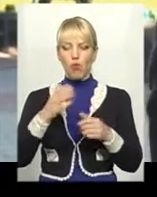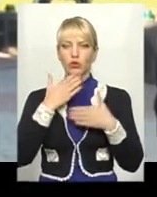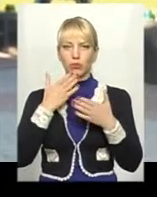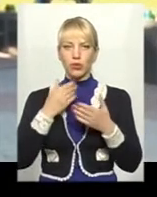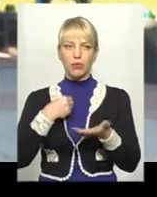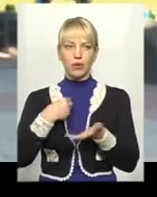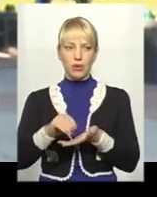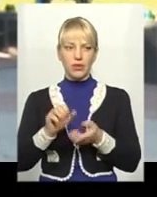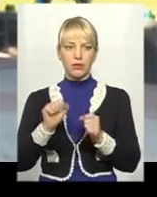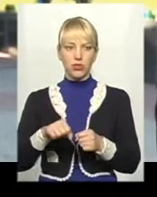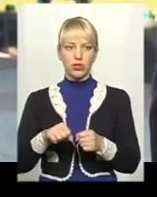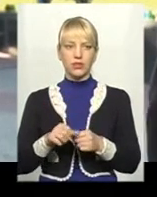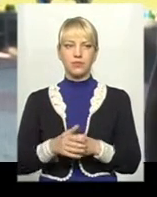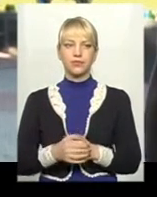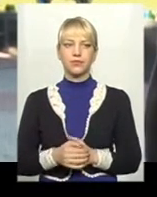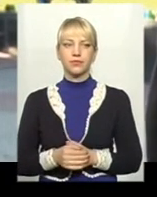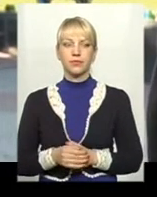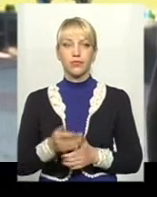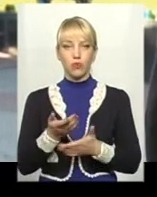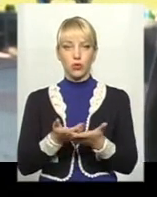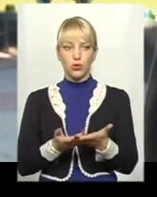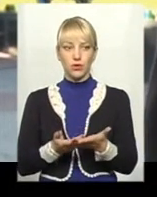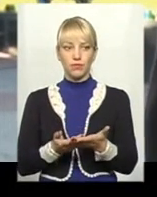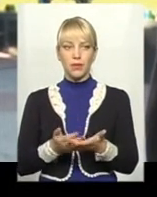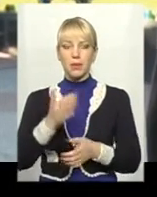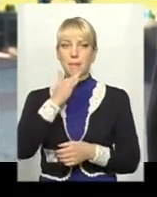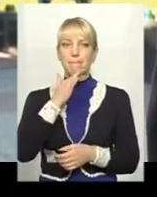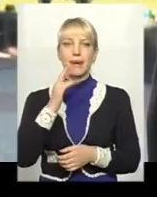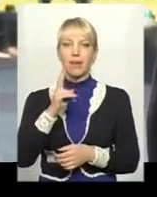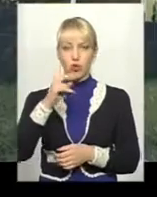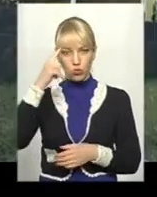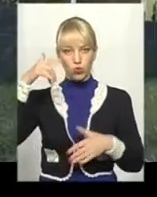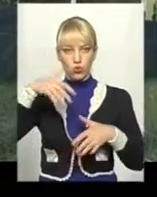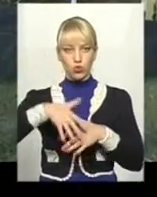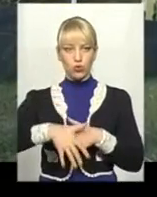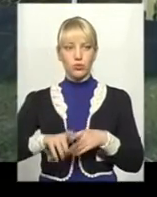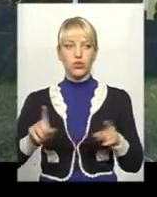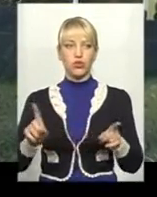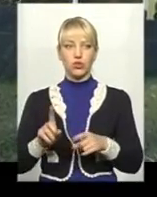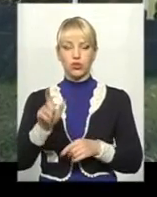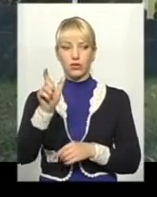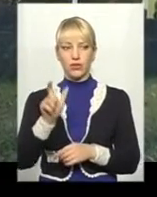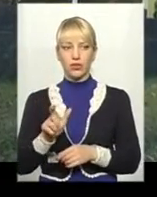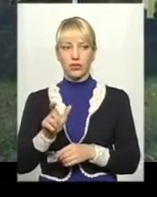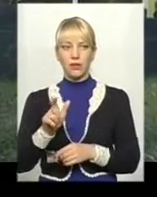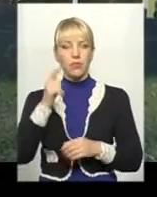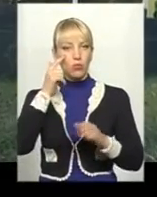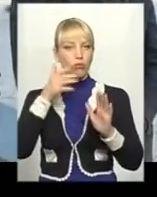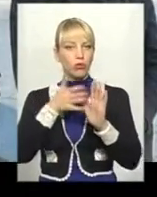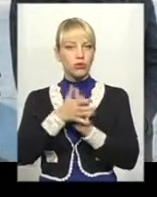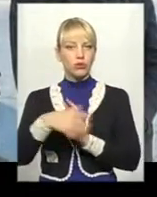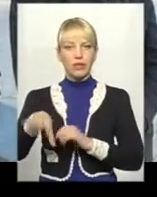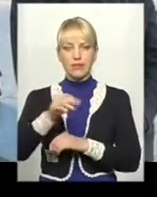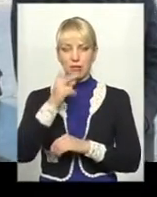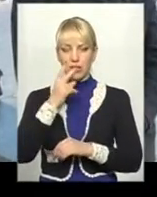придбати вже десь можна трошки, Багато хто зрозуміє, що він прозорливо все це бачив.